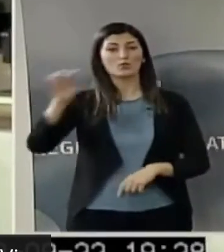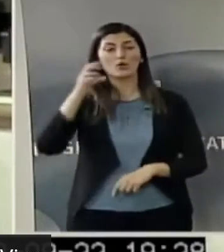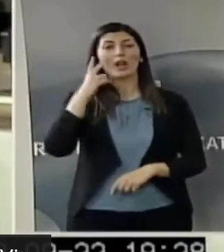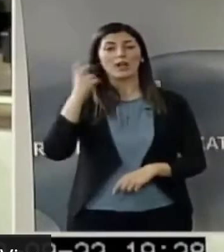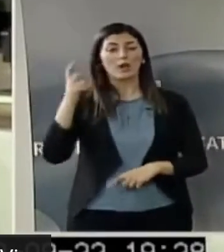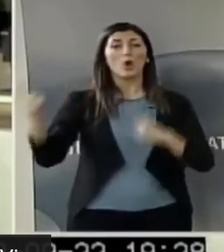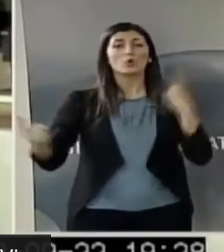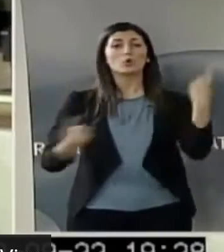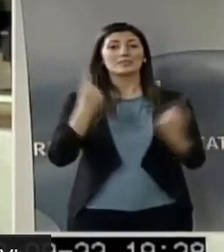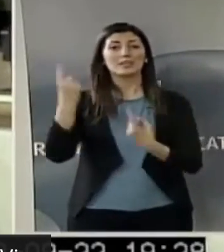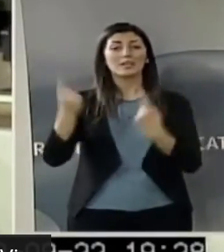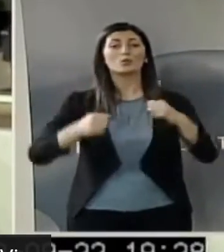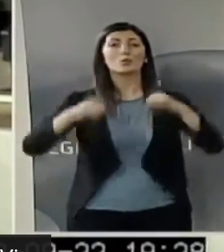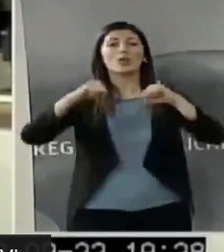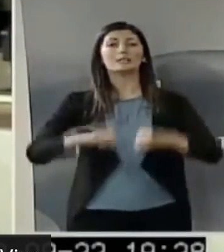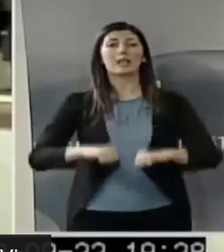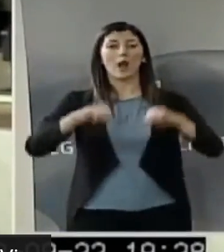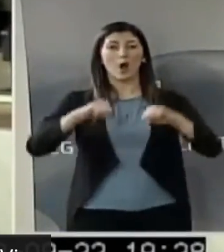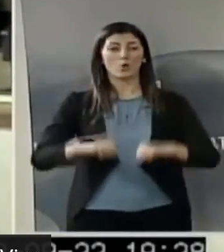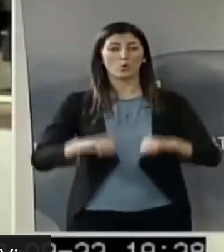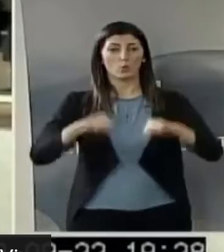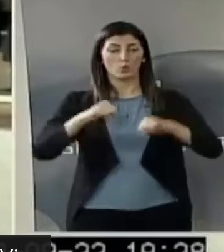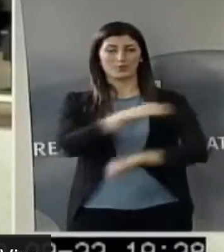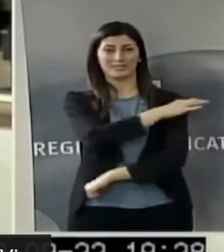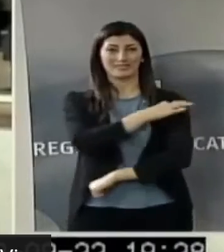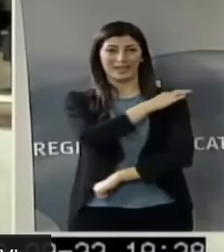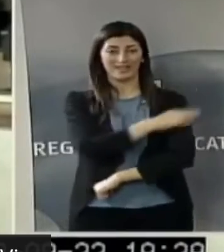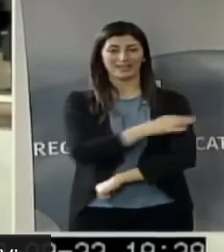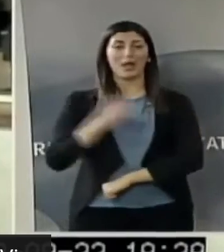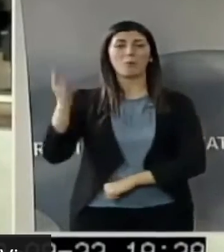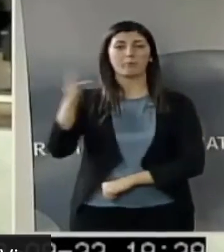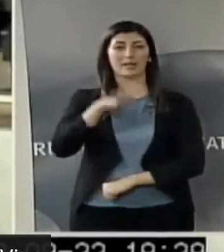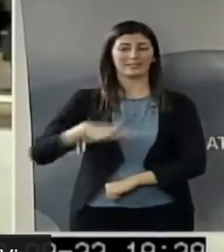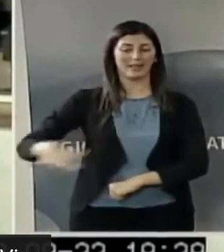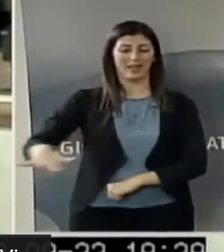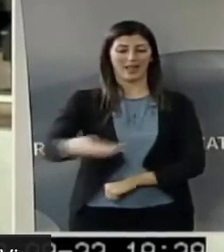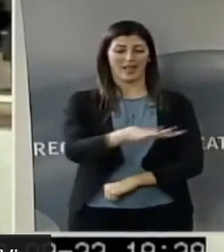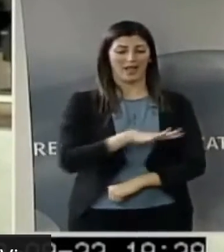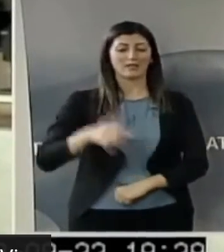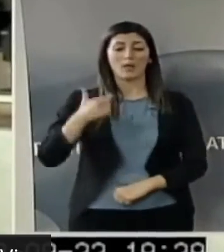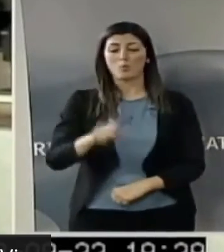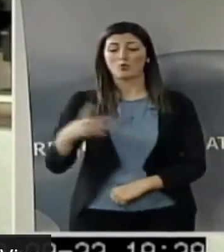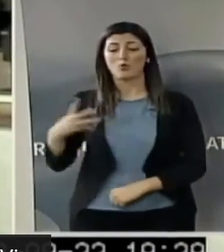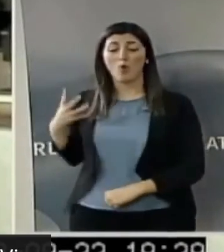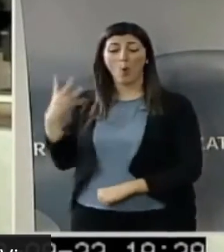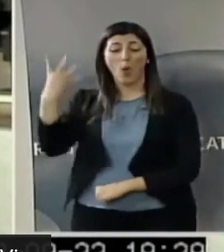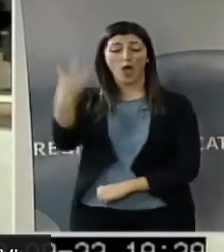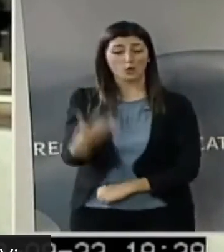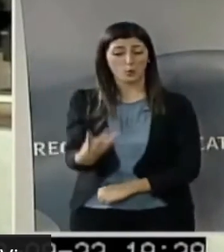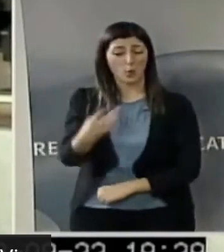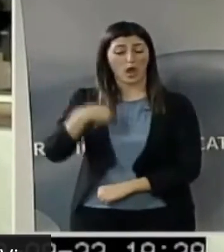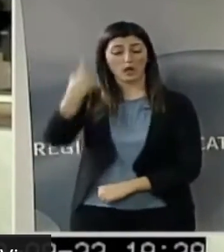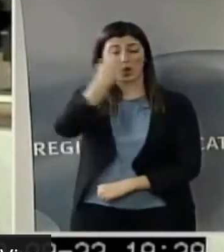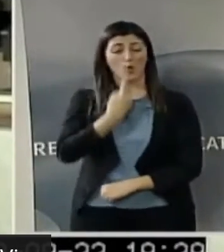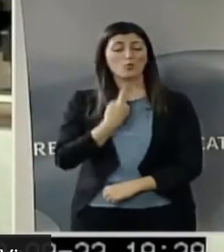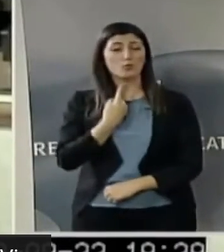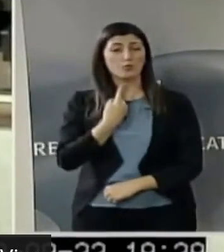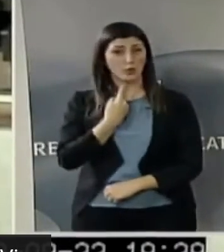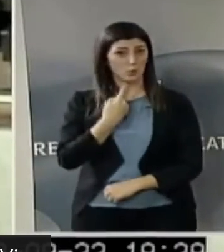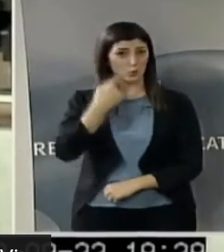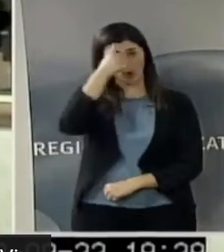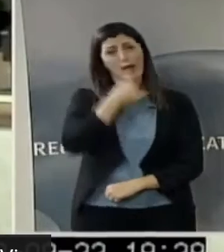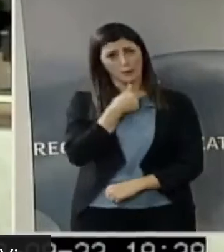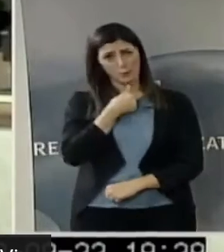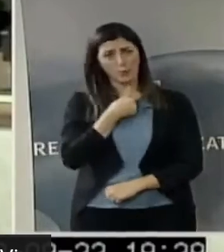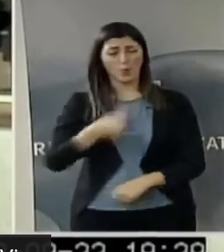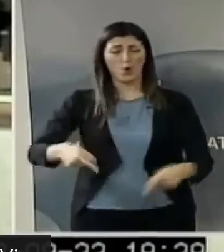sanità in Basilicata. Perché dopo quattro anni io non mi rifiuto da consigliere regionale di sentire sempre le